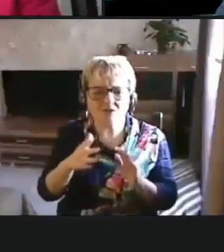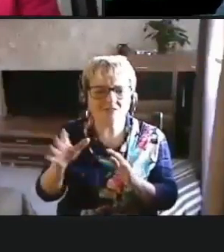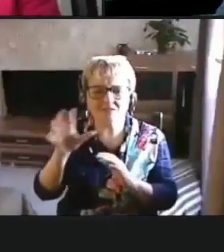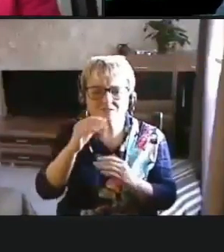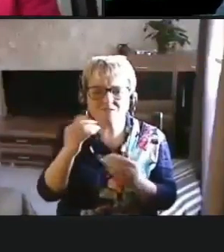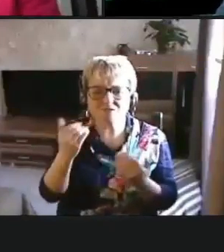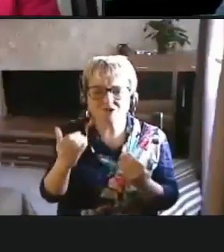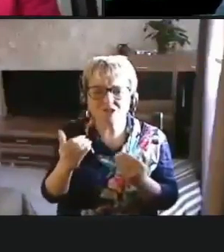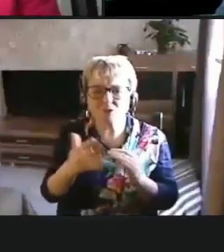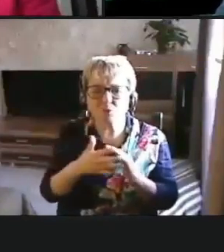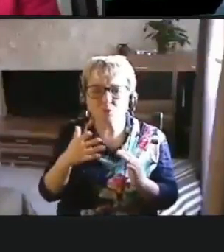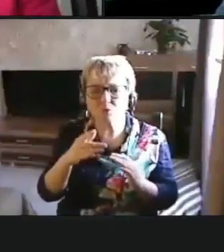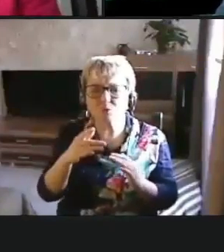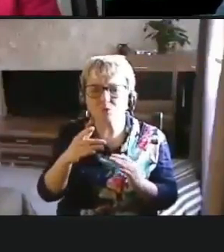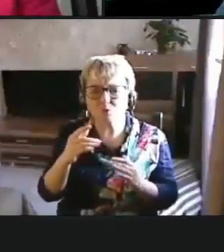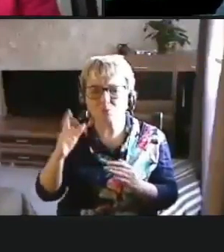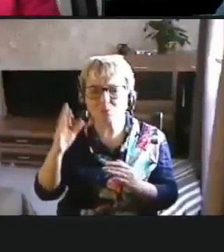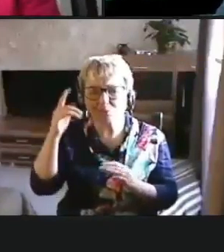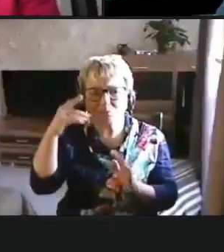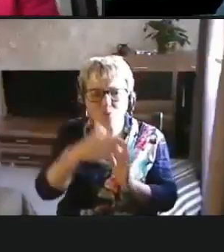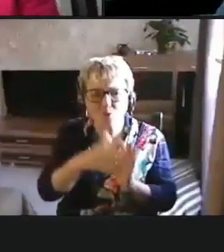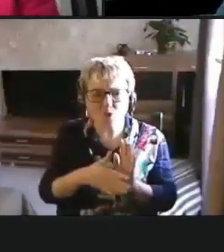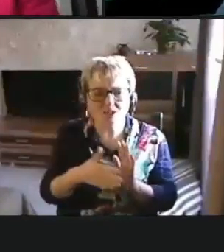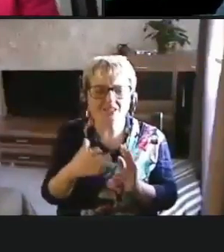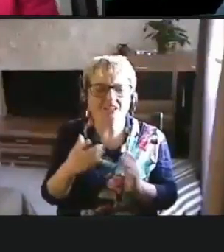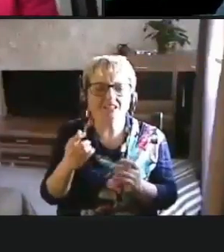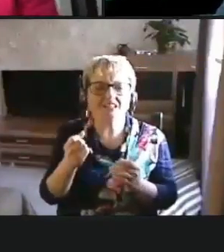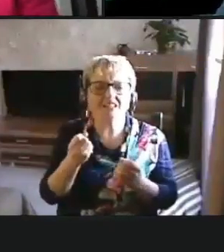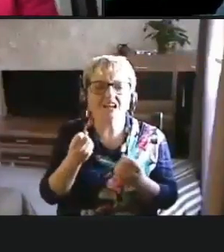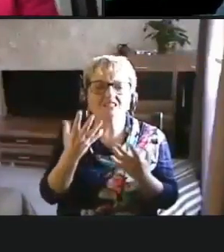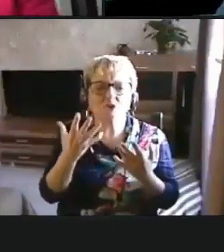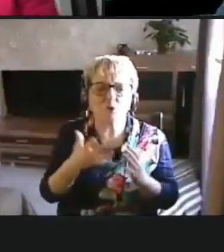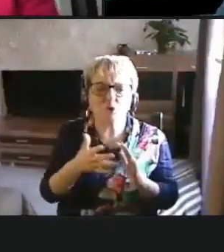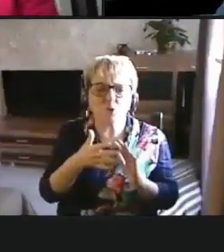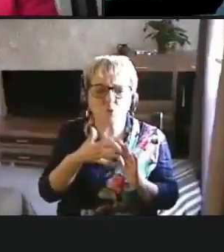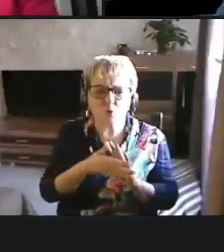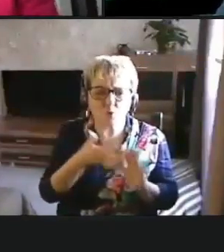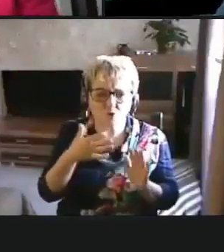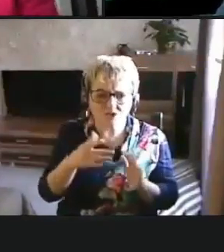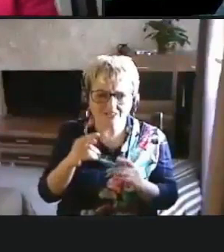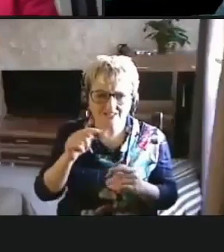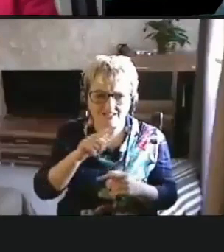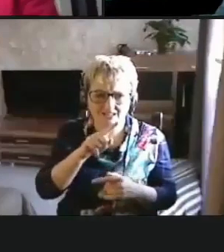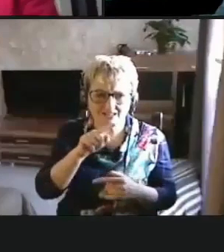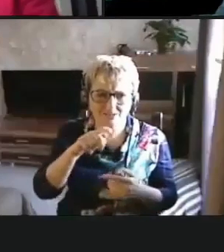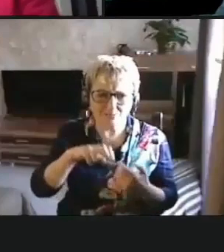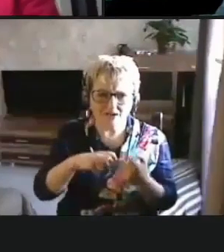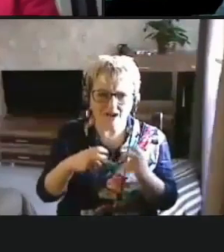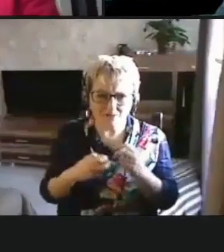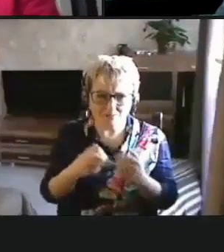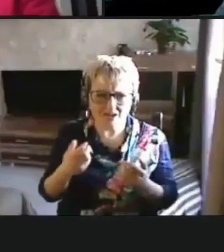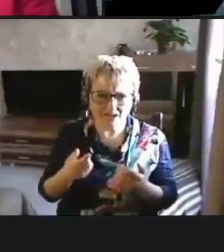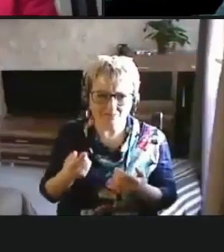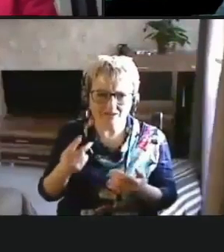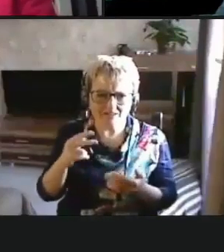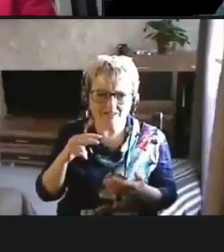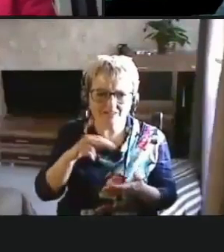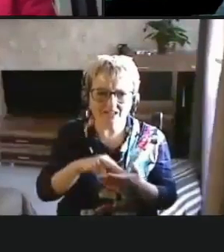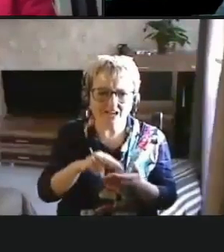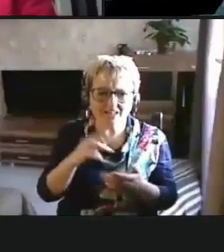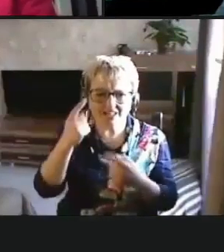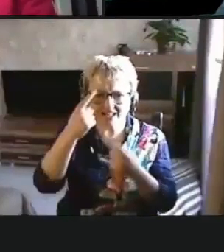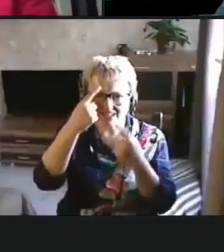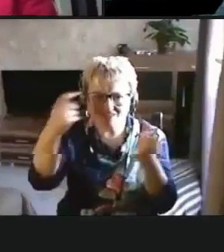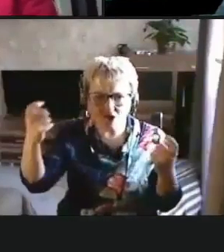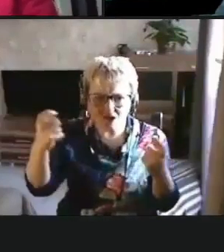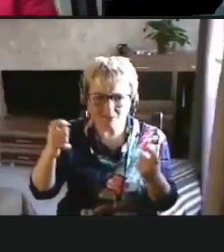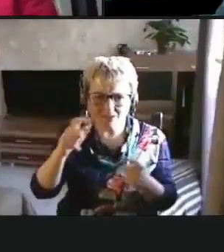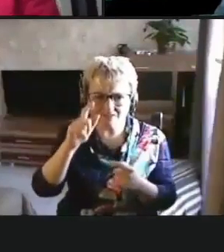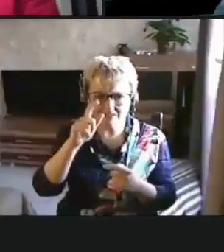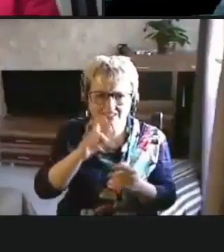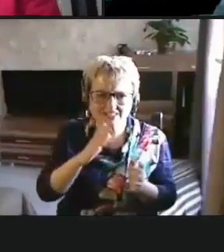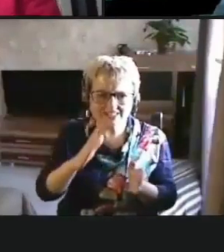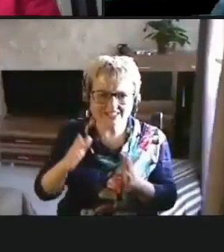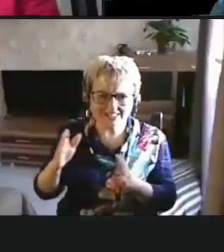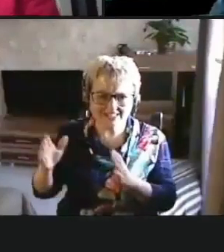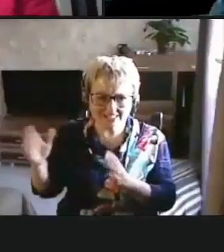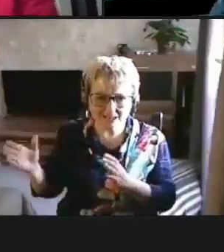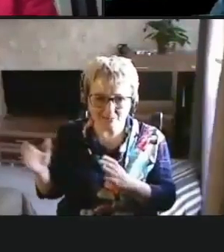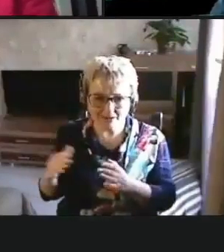насколько острая свои проблемы вот и информированные развитие системы